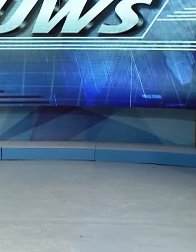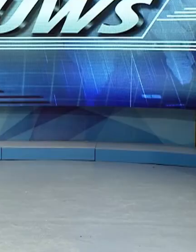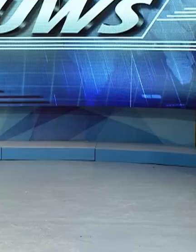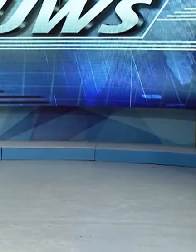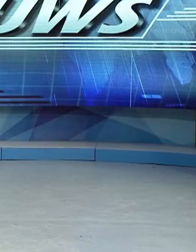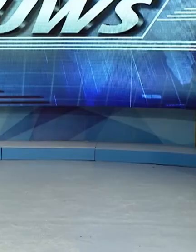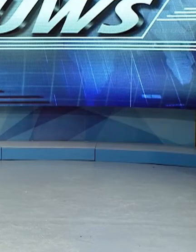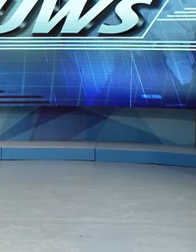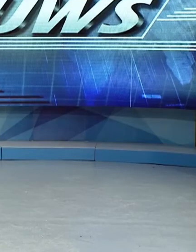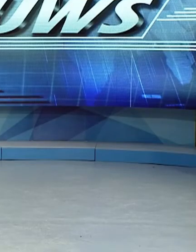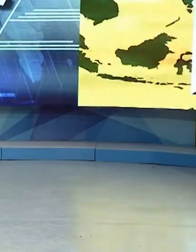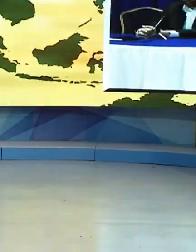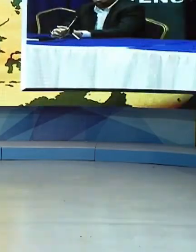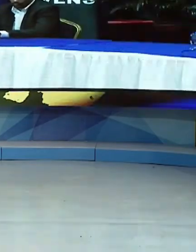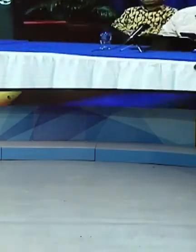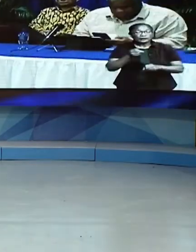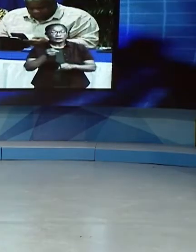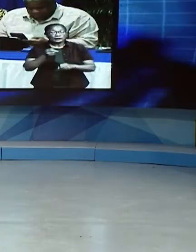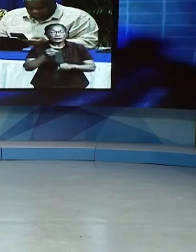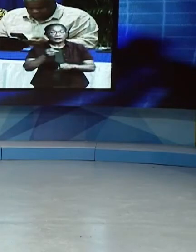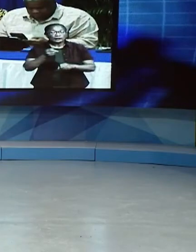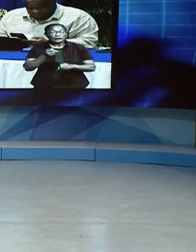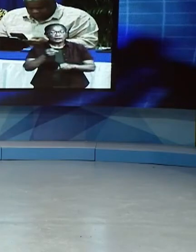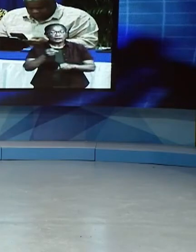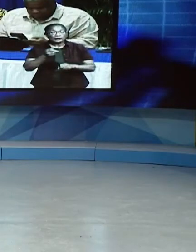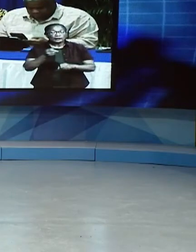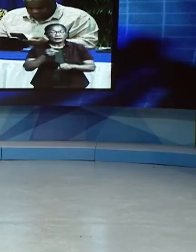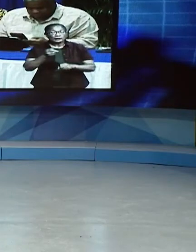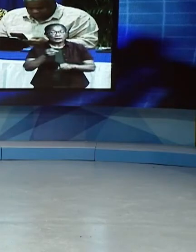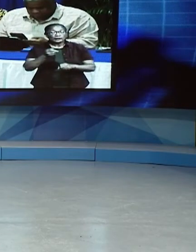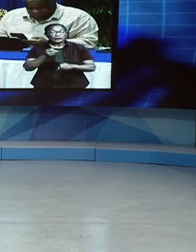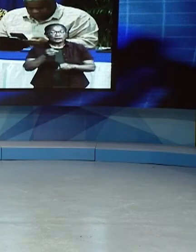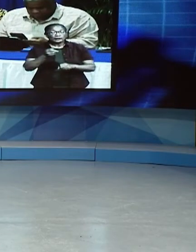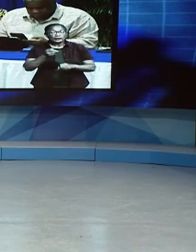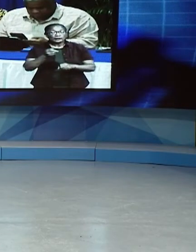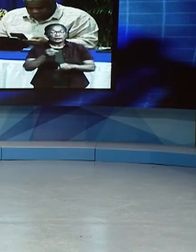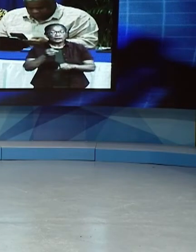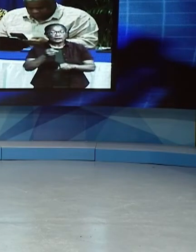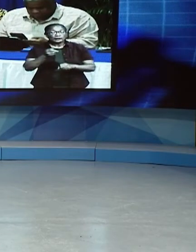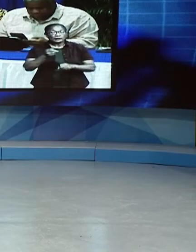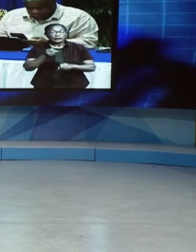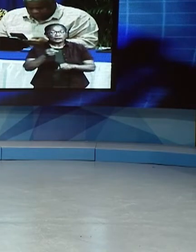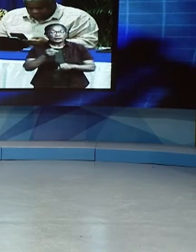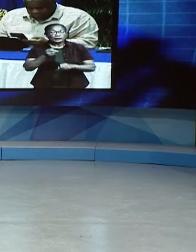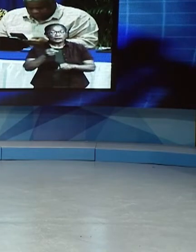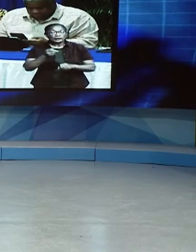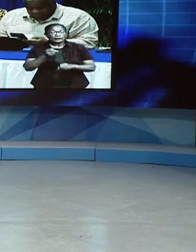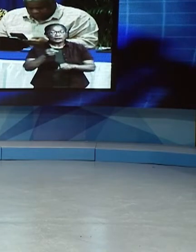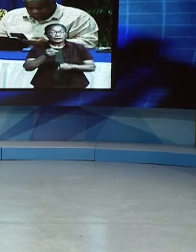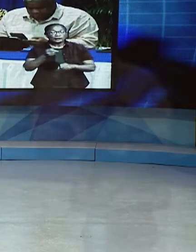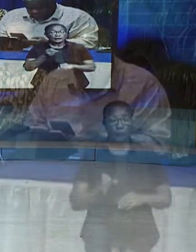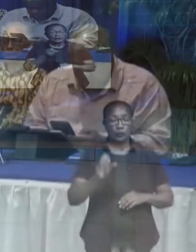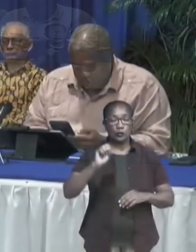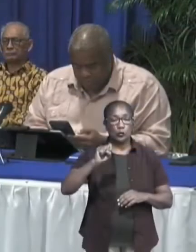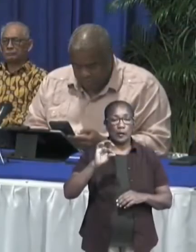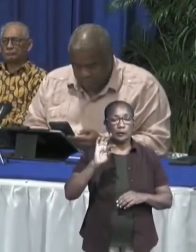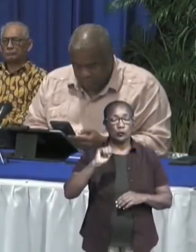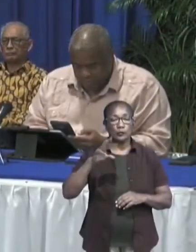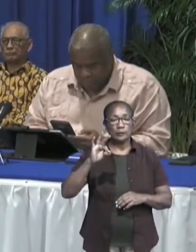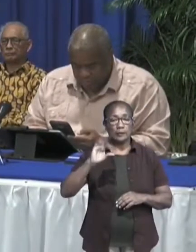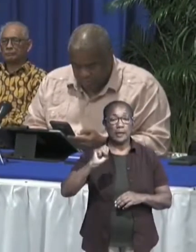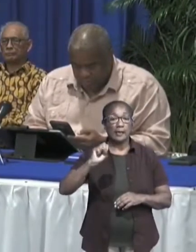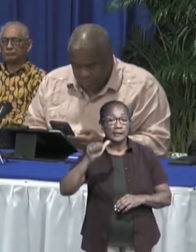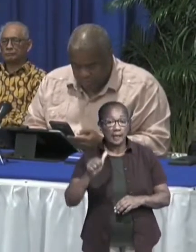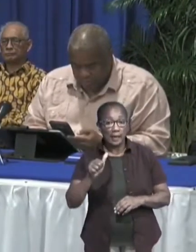De regering heeft een sociaal-economisch pakket samengesteld in verband met de COVID-19-crisis. Minister Gilmor